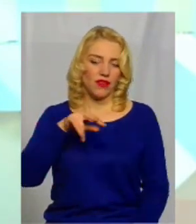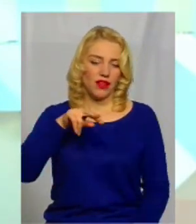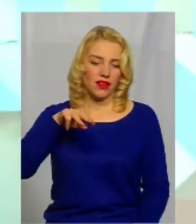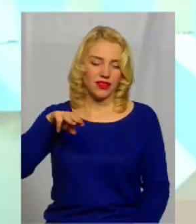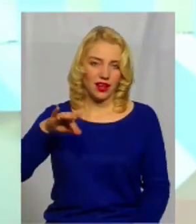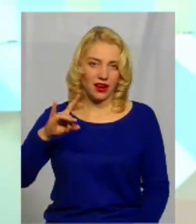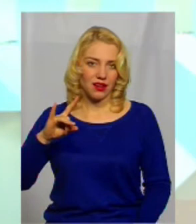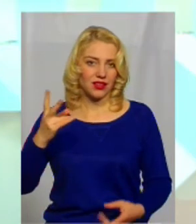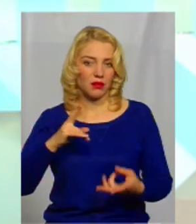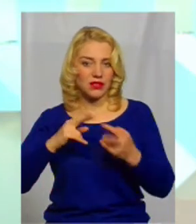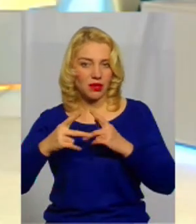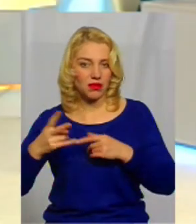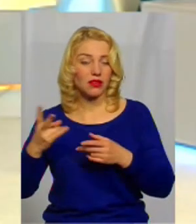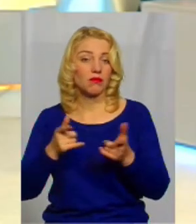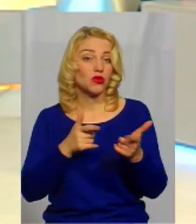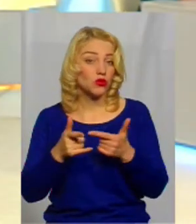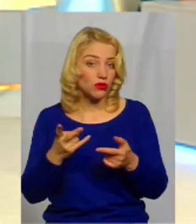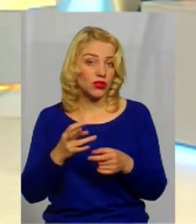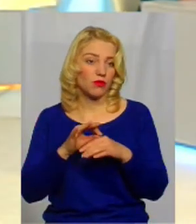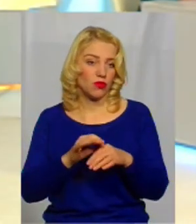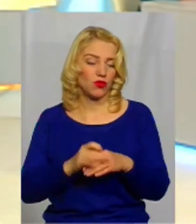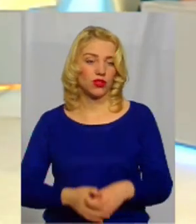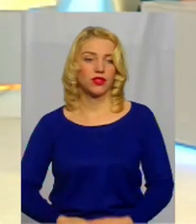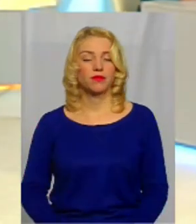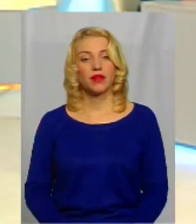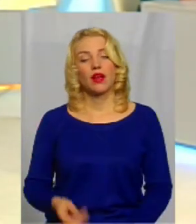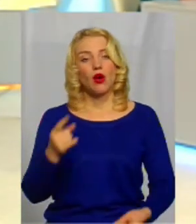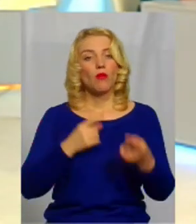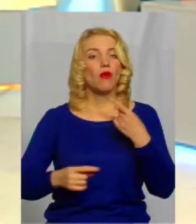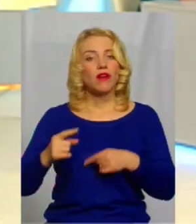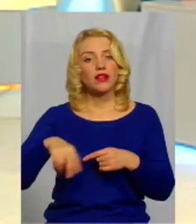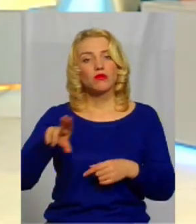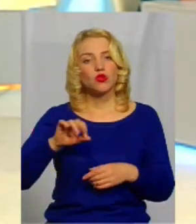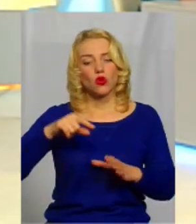Підготовку треба робити води. Повернемось до артизіанських свертловин.